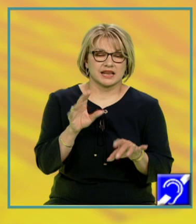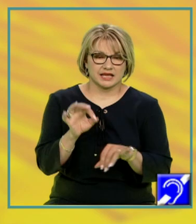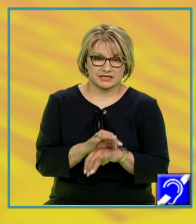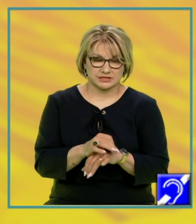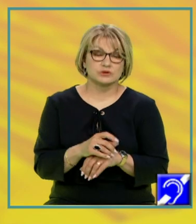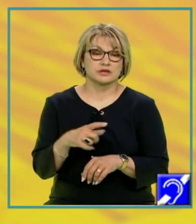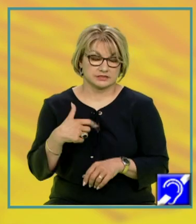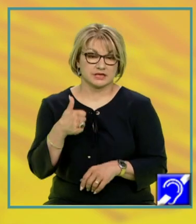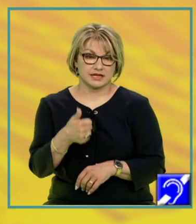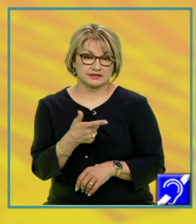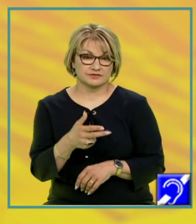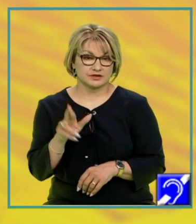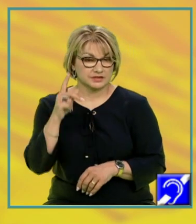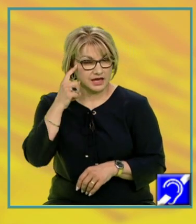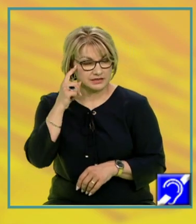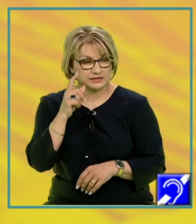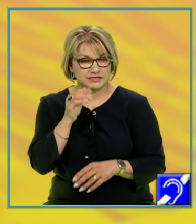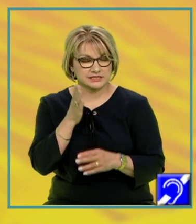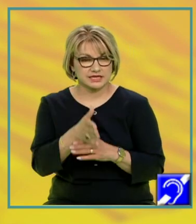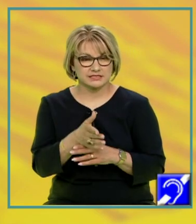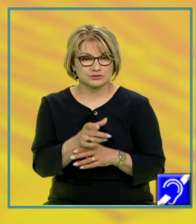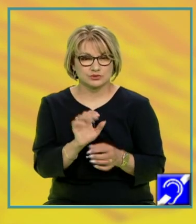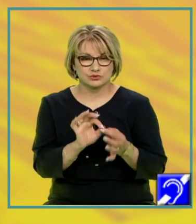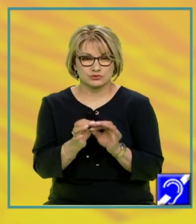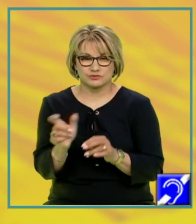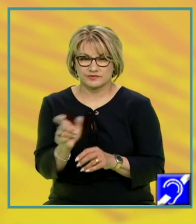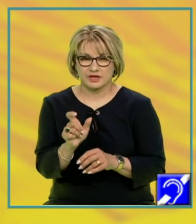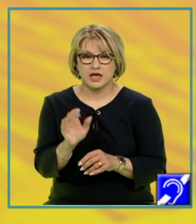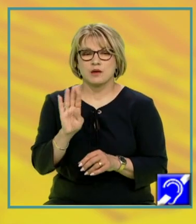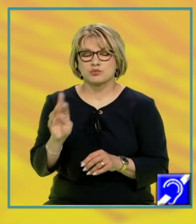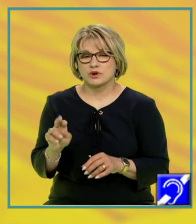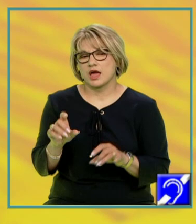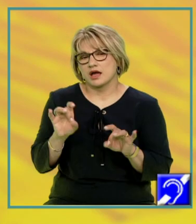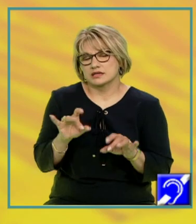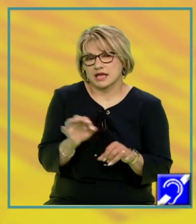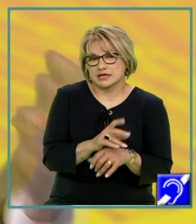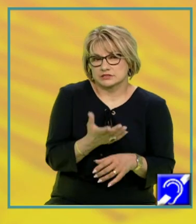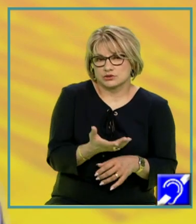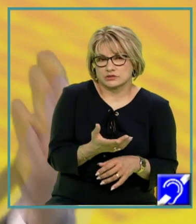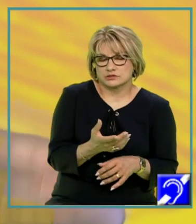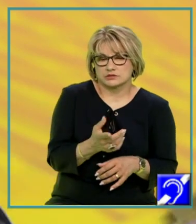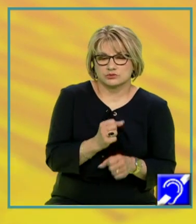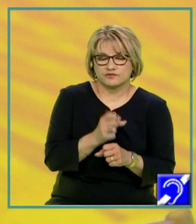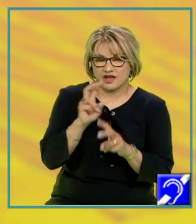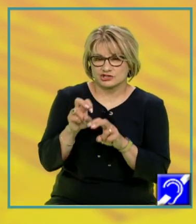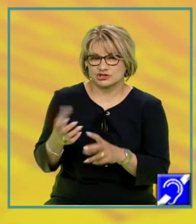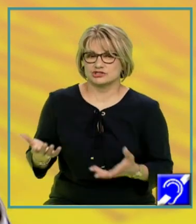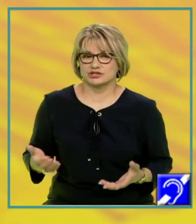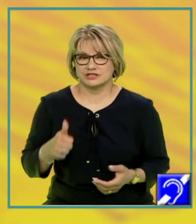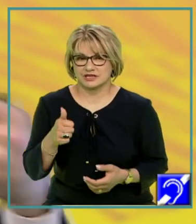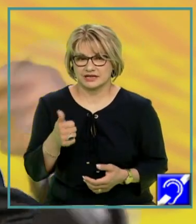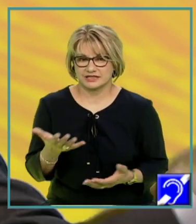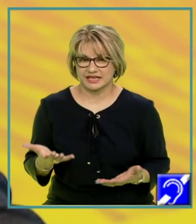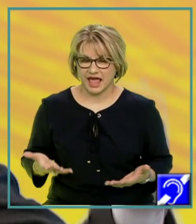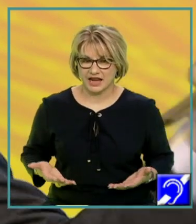acestei propoziții reflectând asupra sensului termenilor burlac, respectiv necăsătorit. Nu trebuie să cercetez realitatea, trebuie să